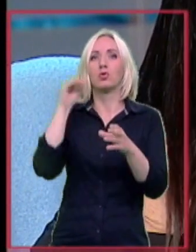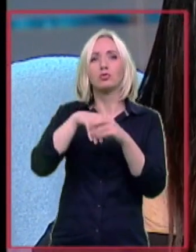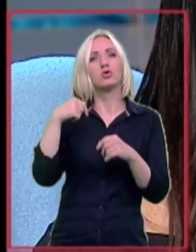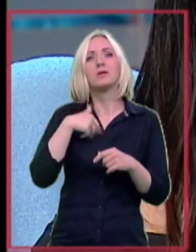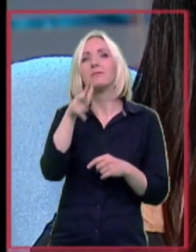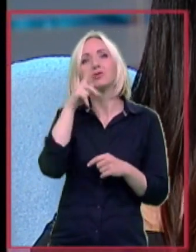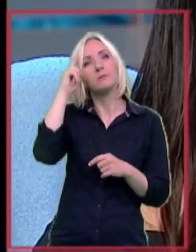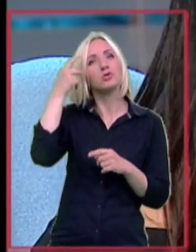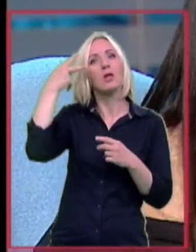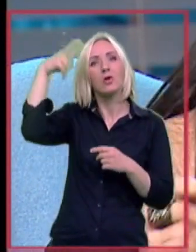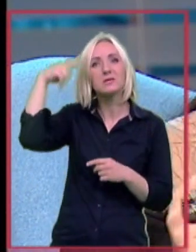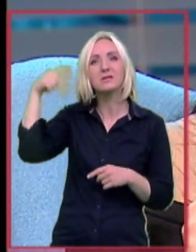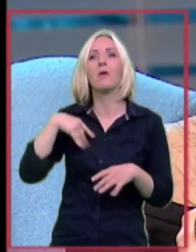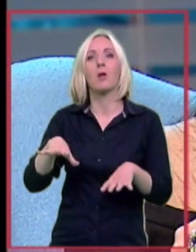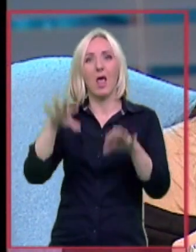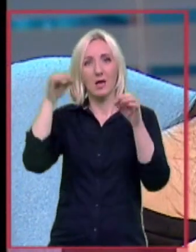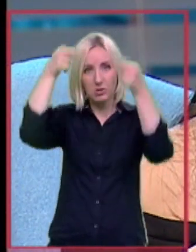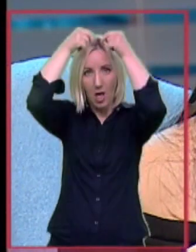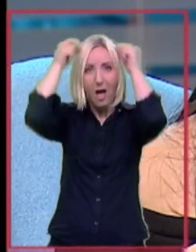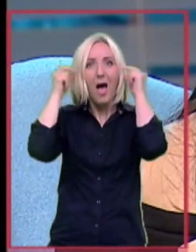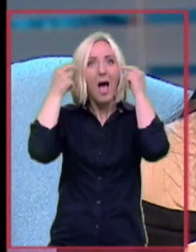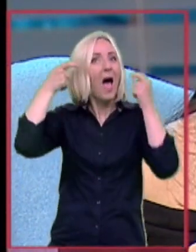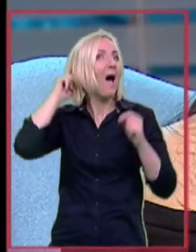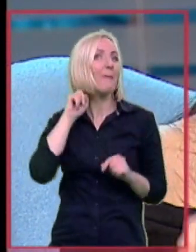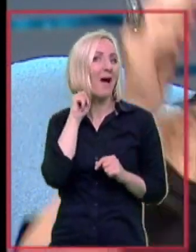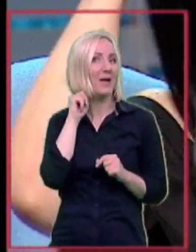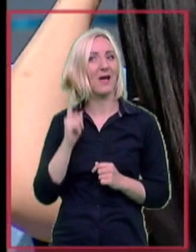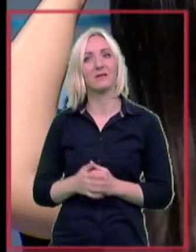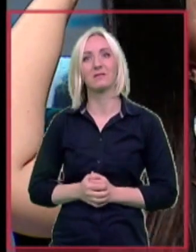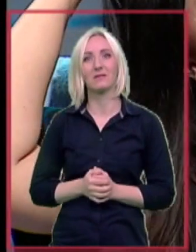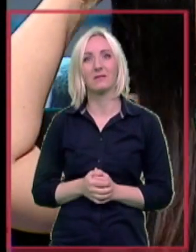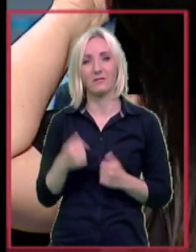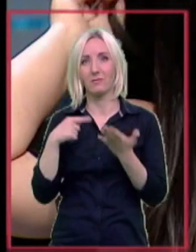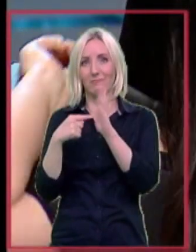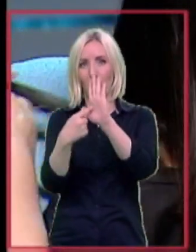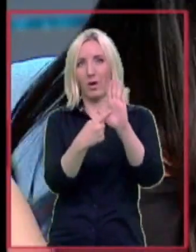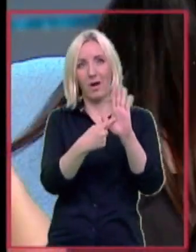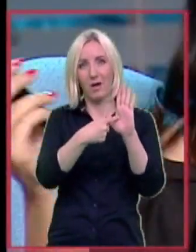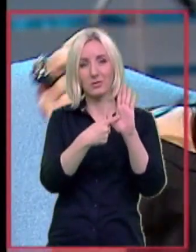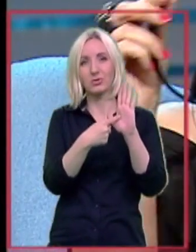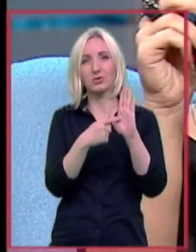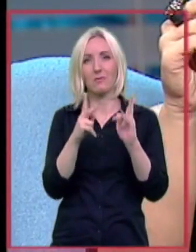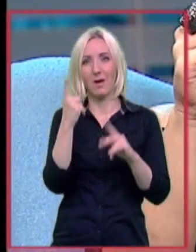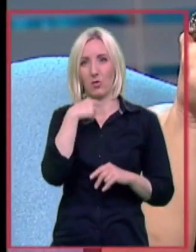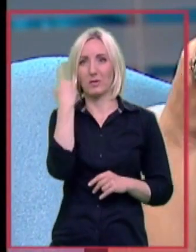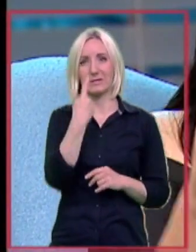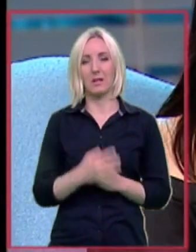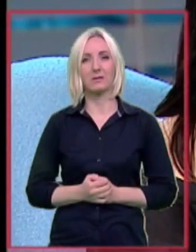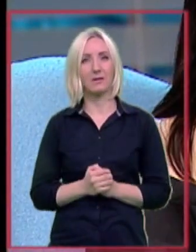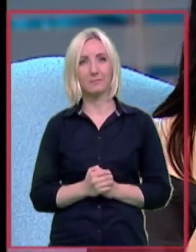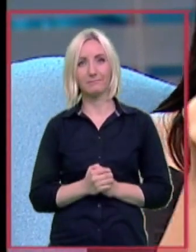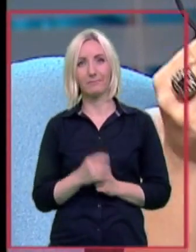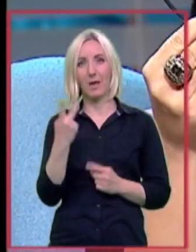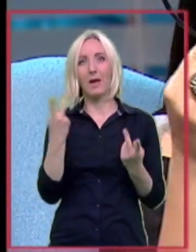inostranstvu i tako dalje sam ovaj aparatić. Mogu i da vam pokažem kako on izgleda. Naravno. Da,